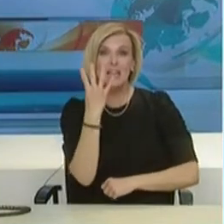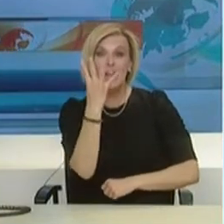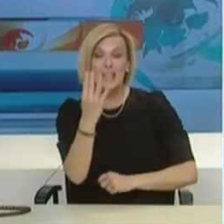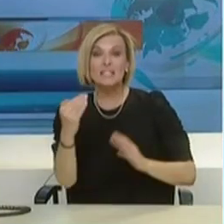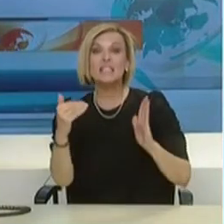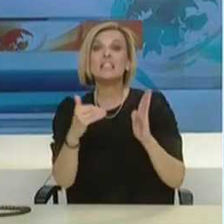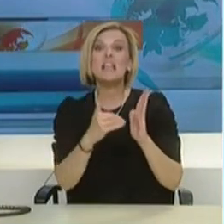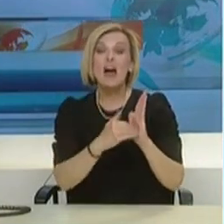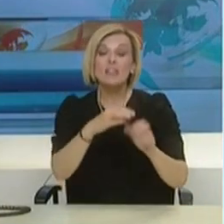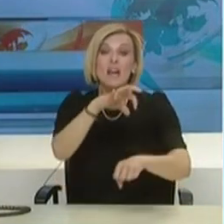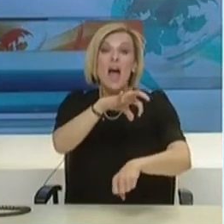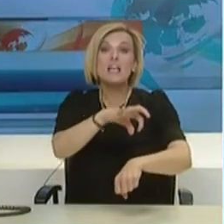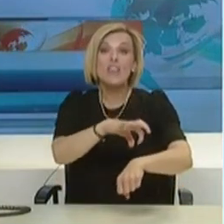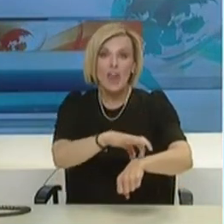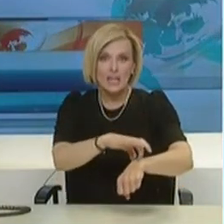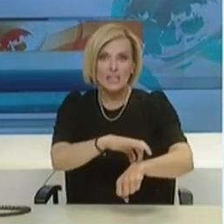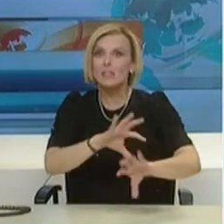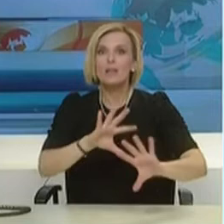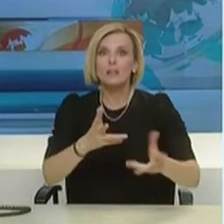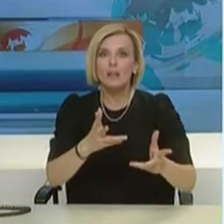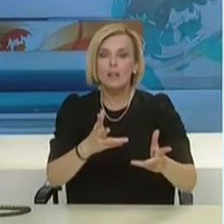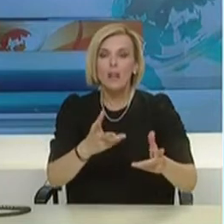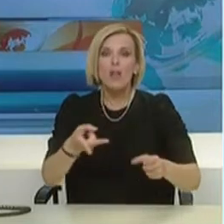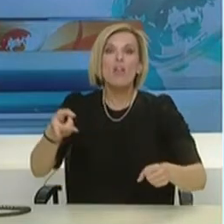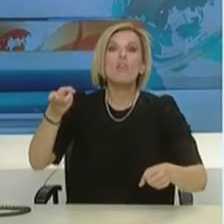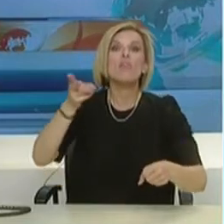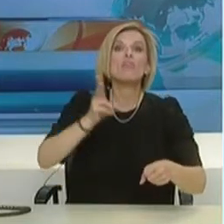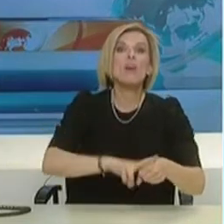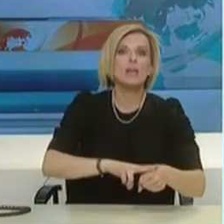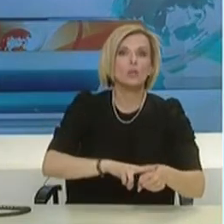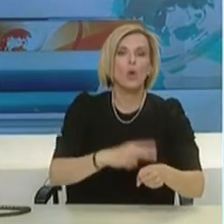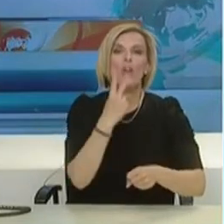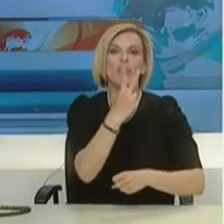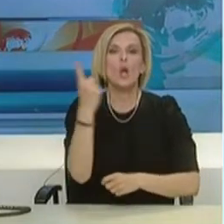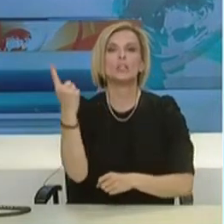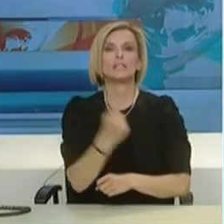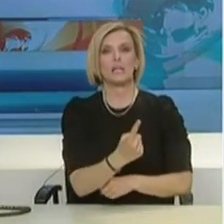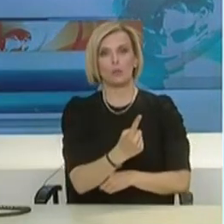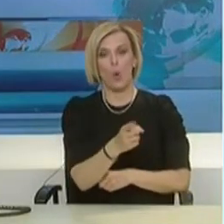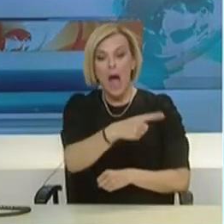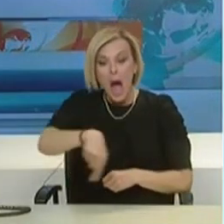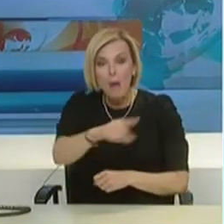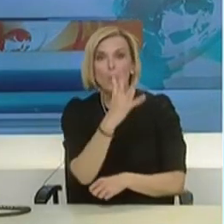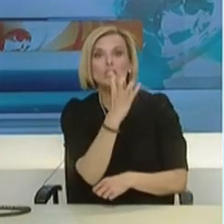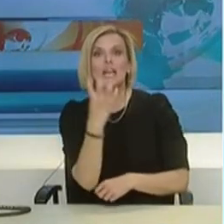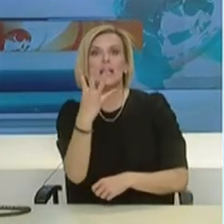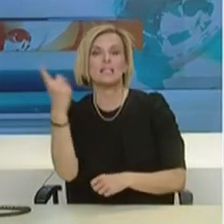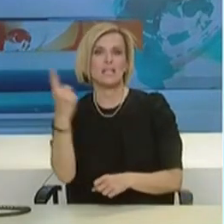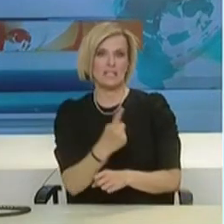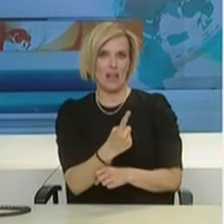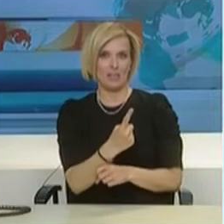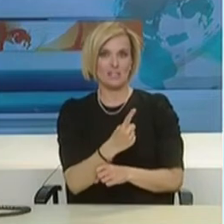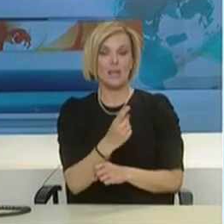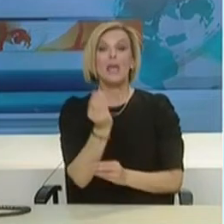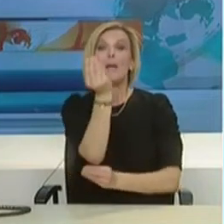πλάς ασθενείς, η νόσος κατέληξε σε θάνατο σε 2% των περιπτώσεων. Οι άνθρωποι άνω των